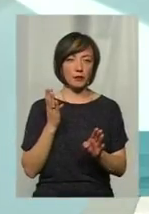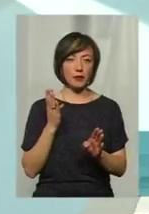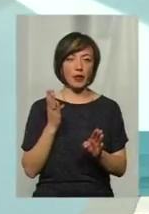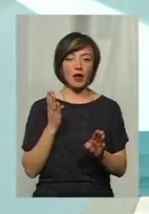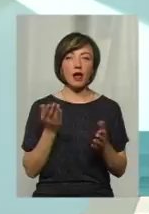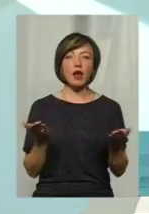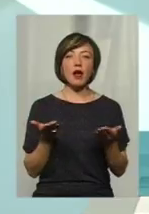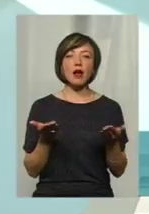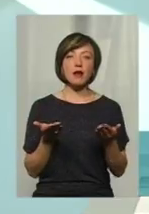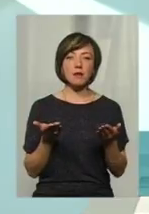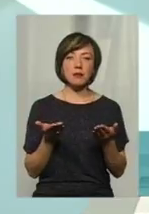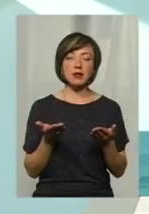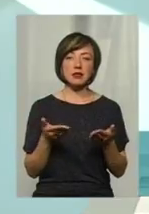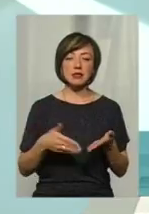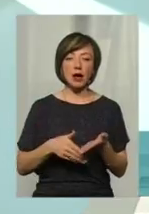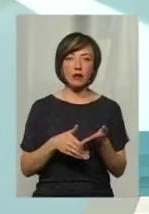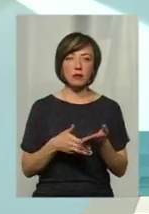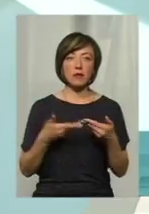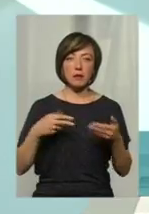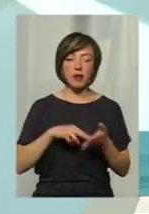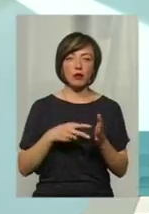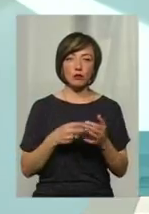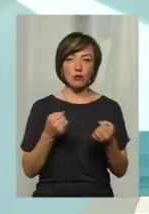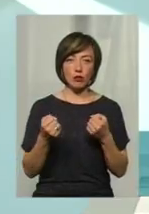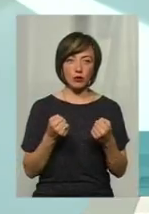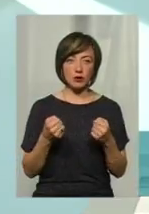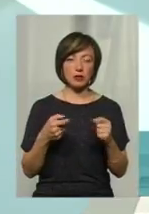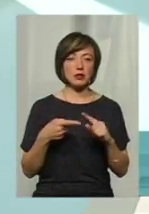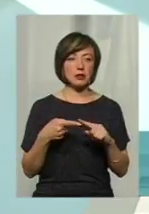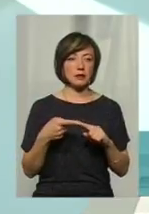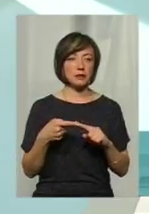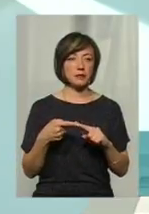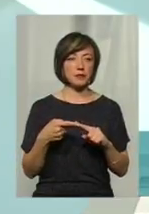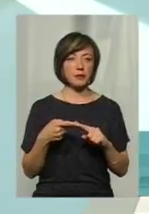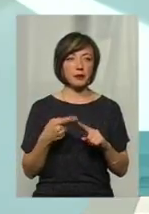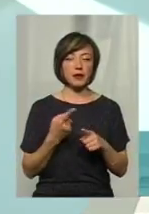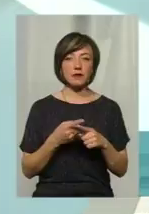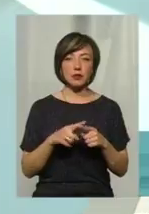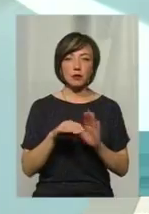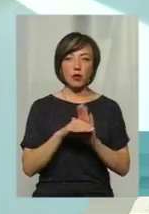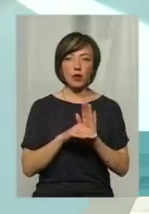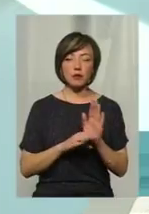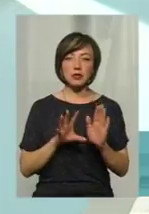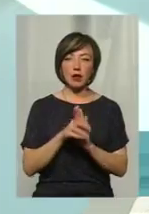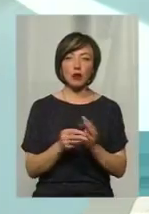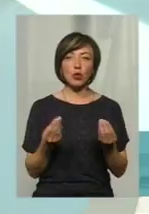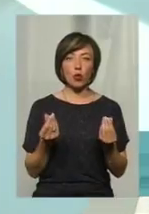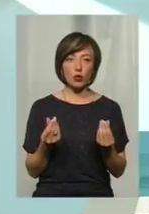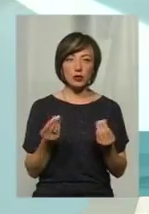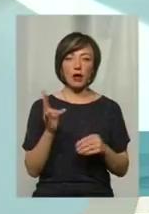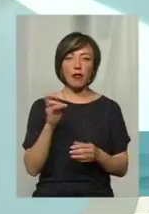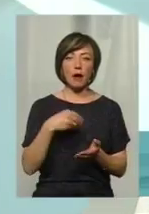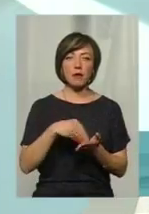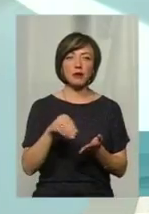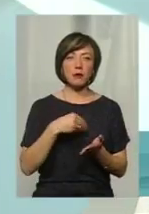якими засобами ми плануємо боротися? В даній програмі закладено кошти на